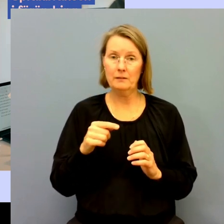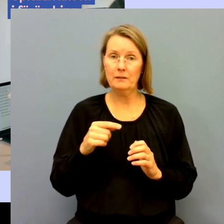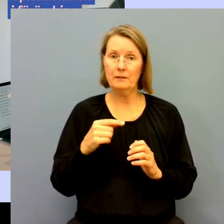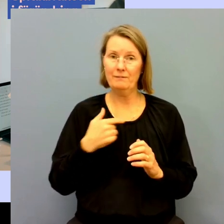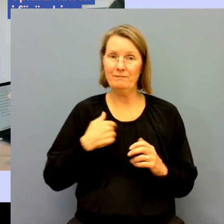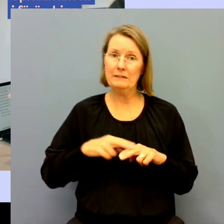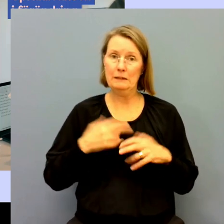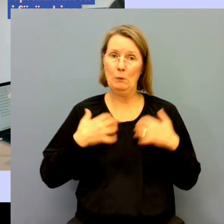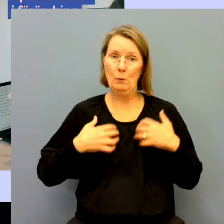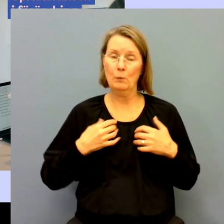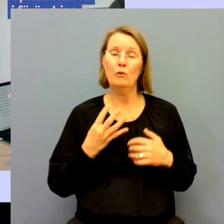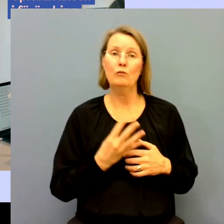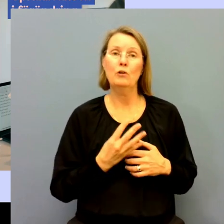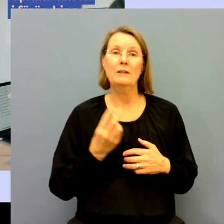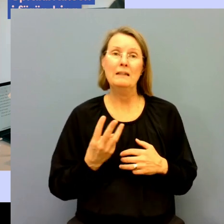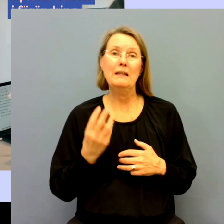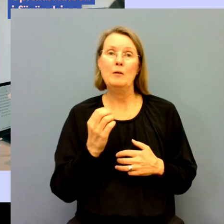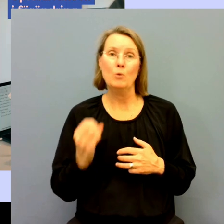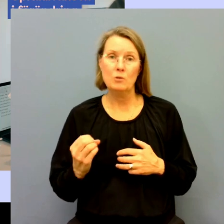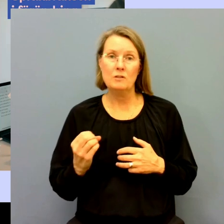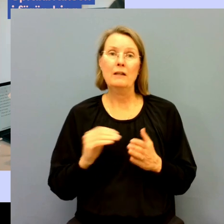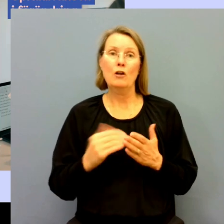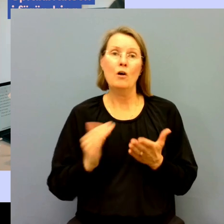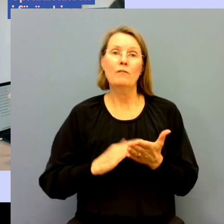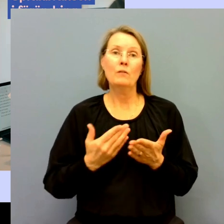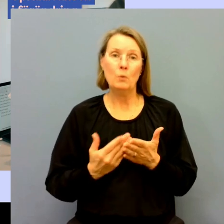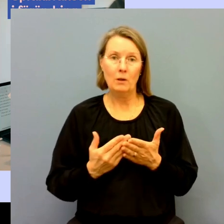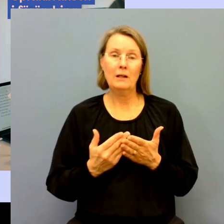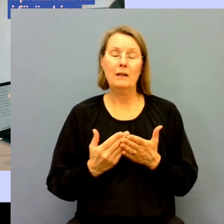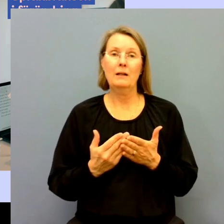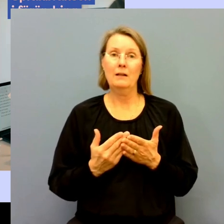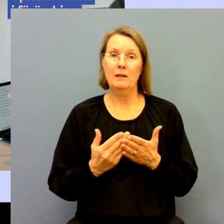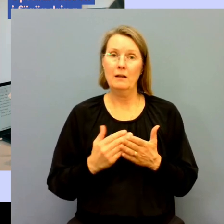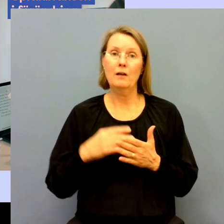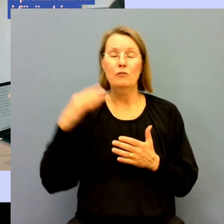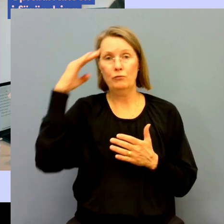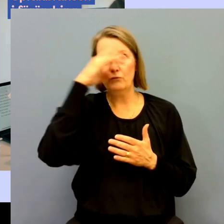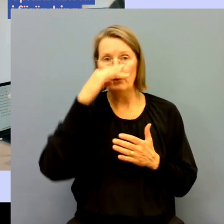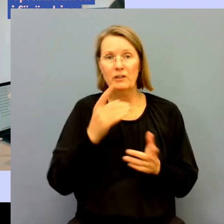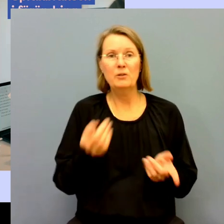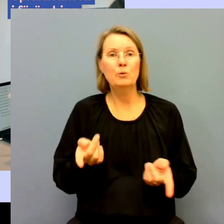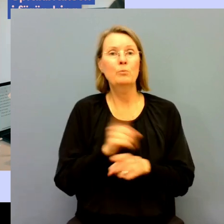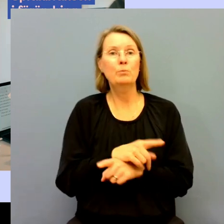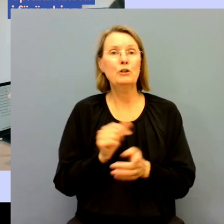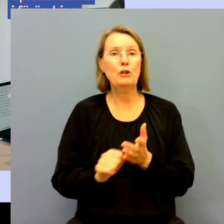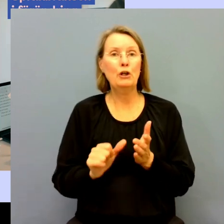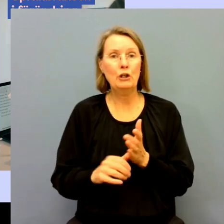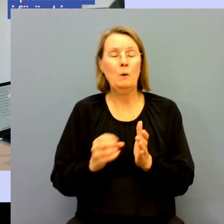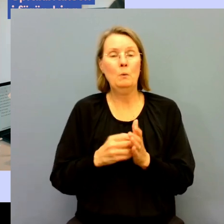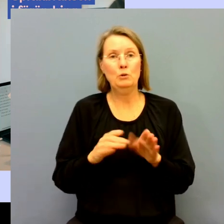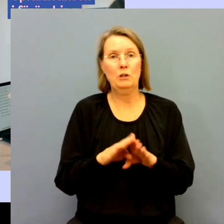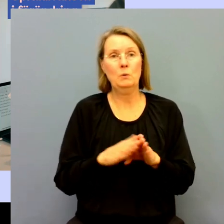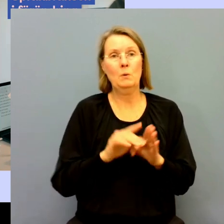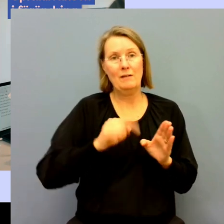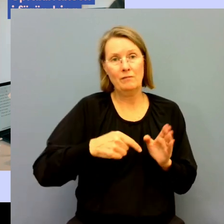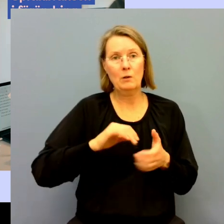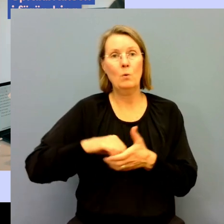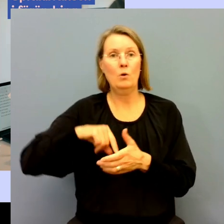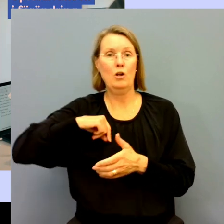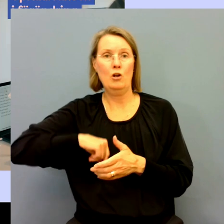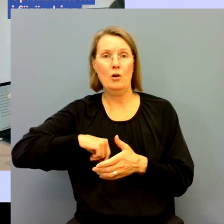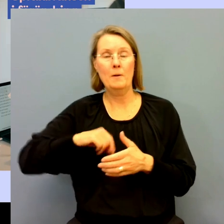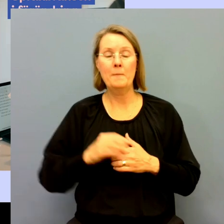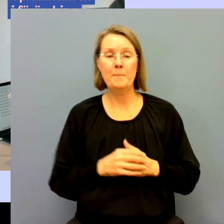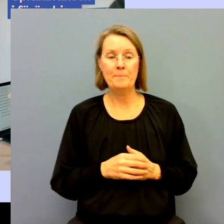som 43 % av tolkarna överväger att helt byta yrke. Och det vanligaste skälet är just dåliga villkor och löner.